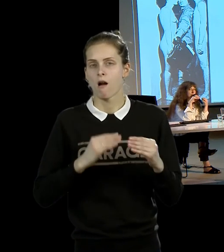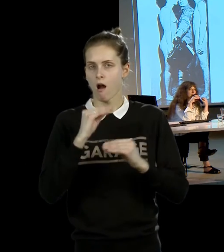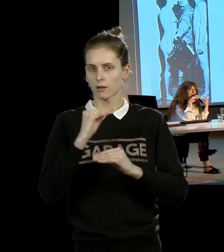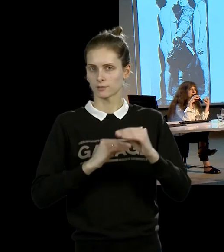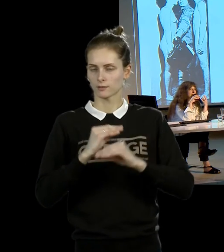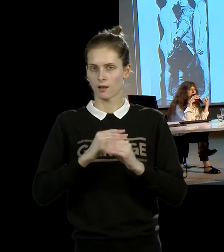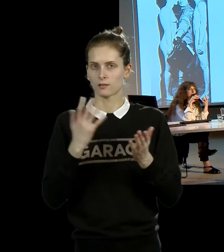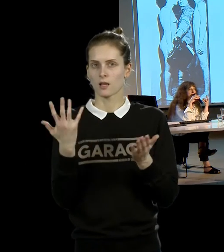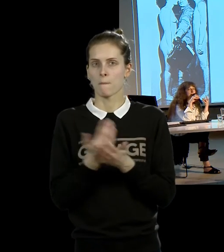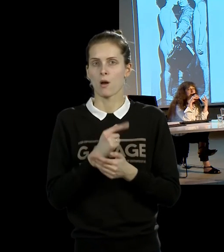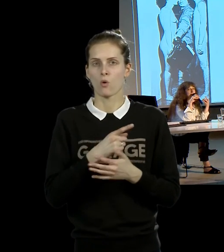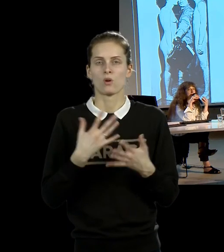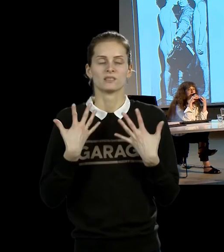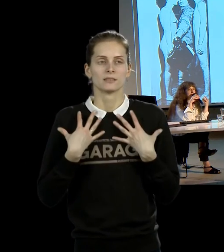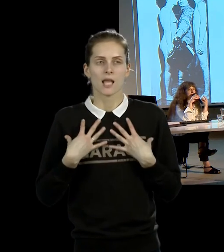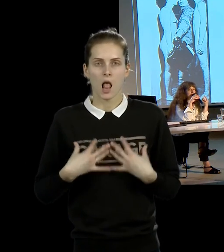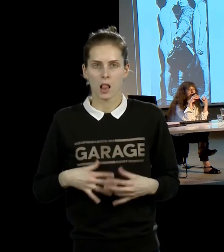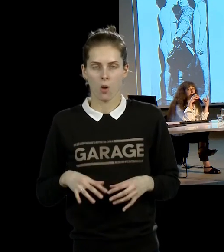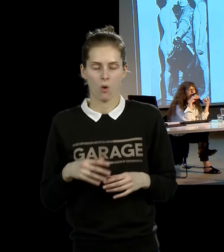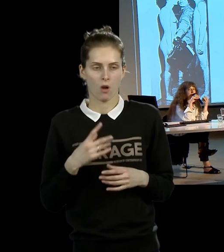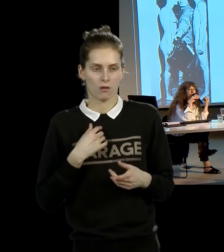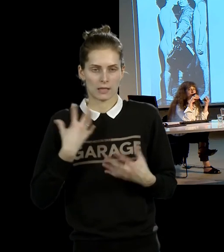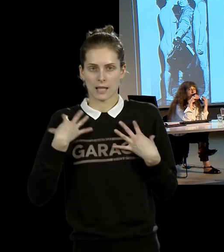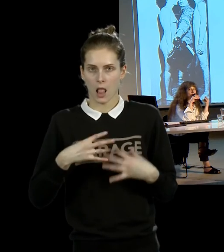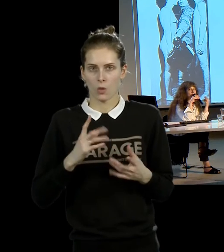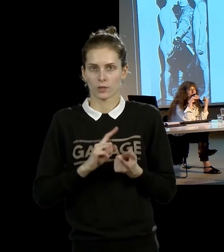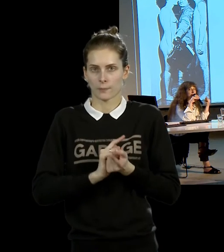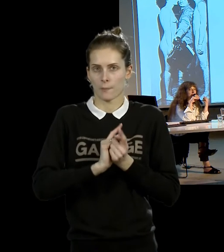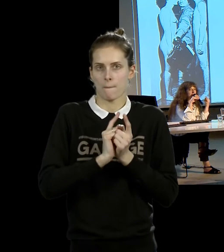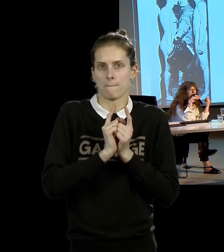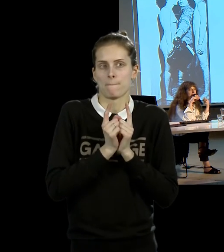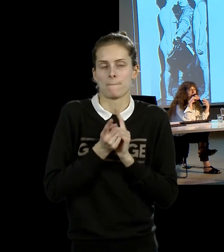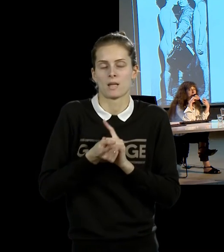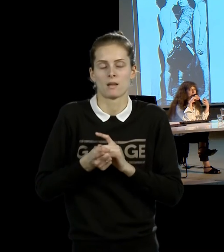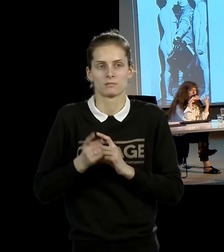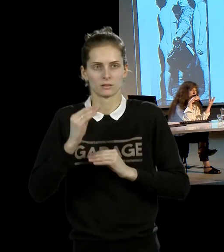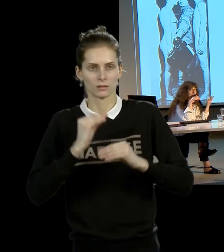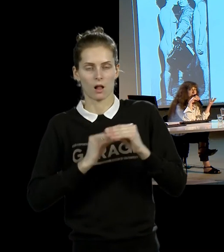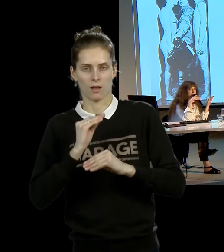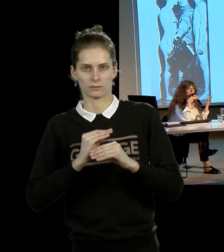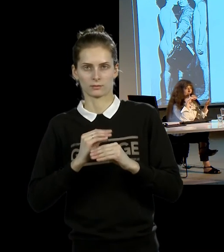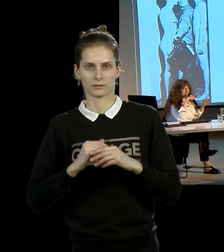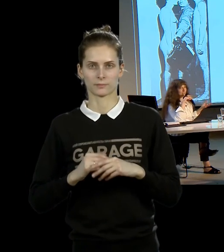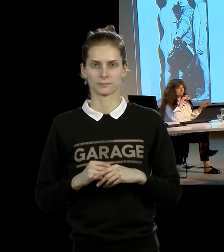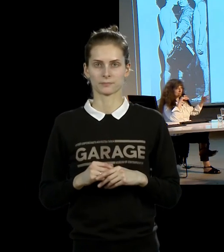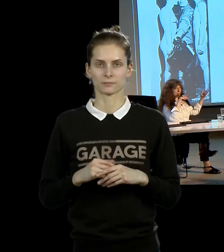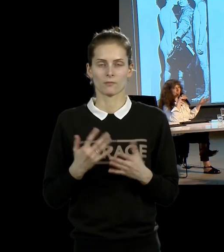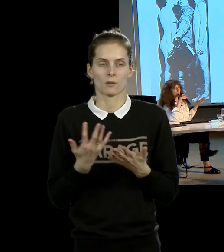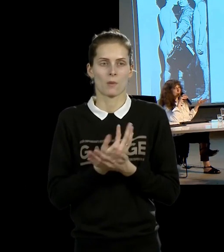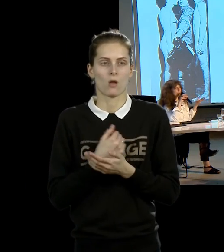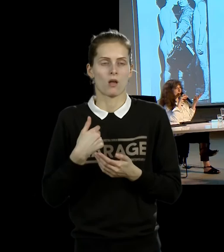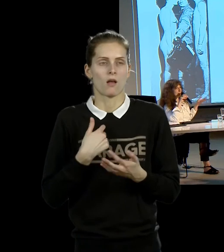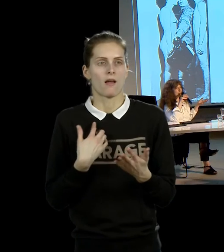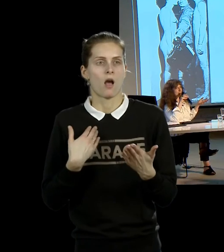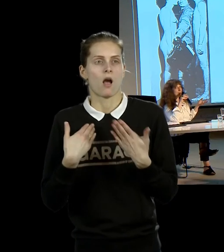превращают свои тела в элемент инсталляции, в элемент пространства, с которым должен взаимодействовать зритель, так как он взаимодействует с пространством, если